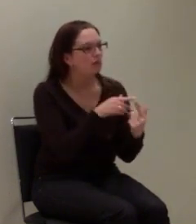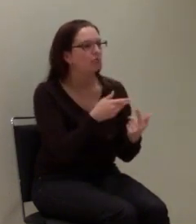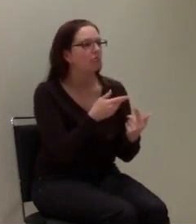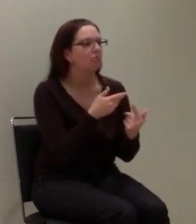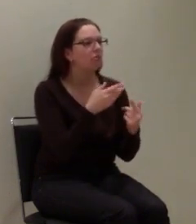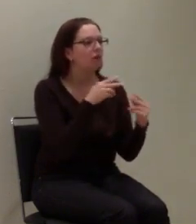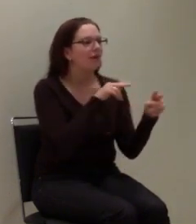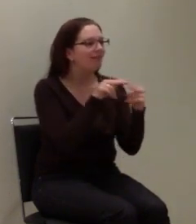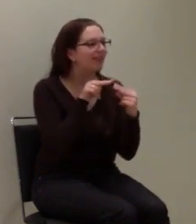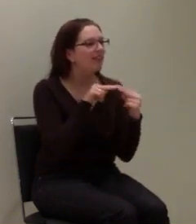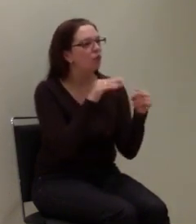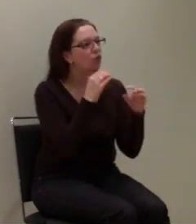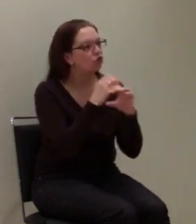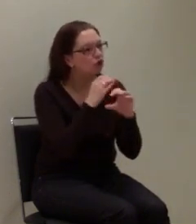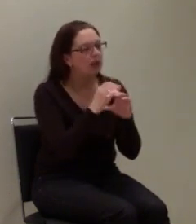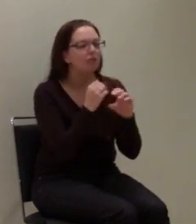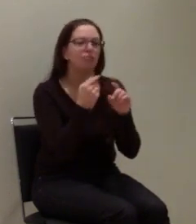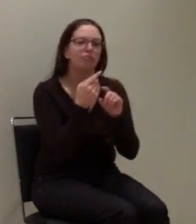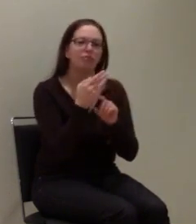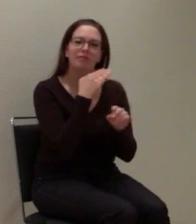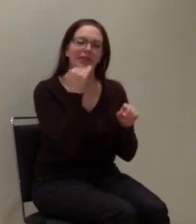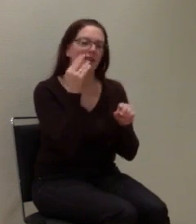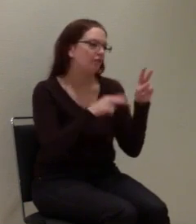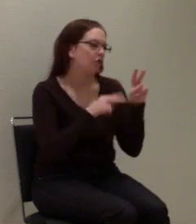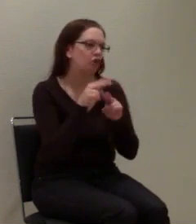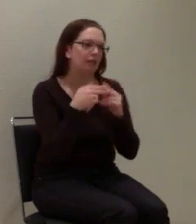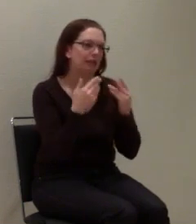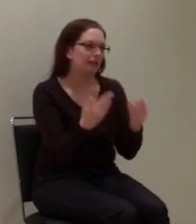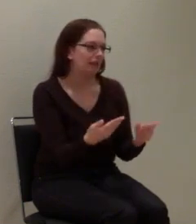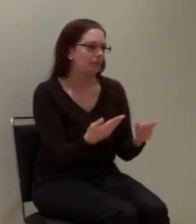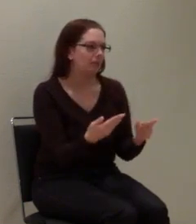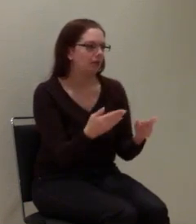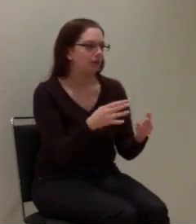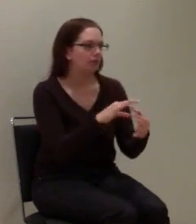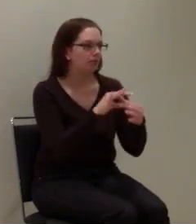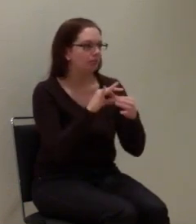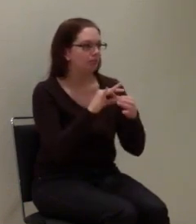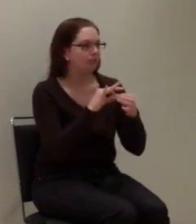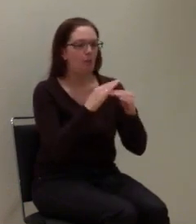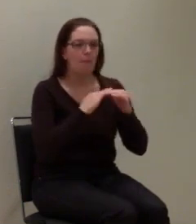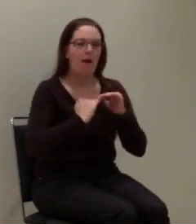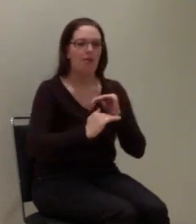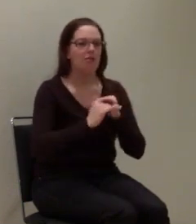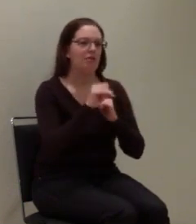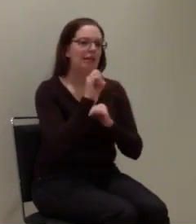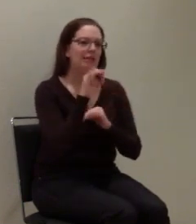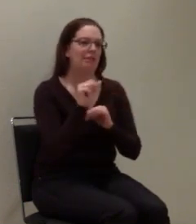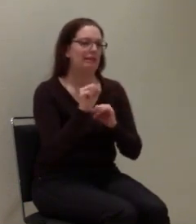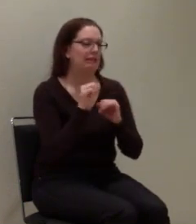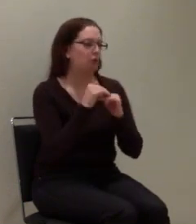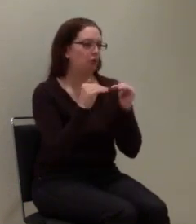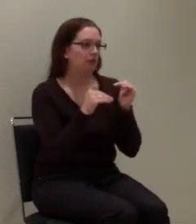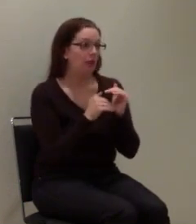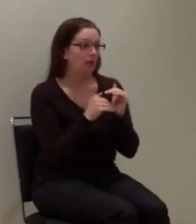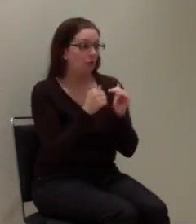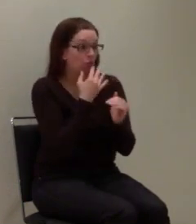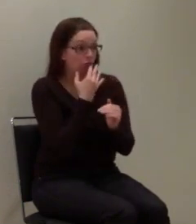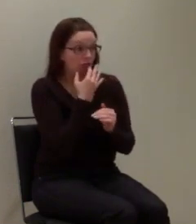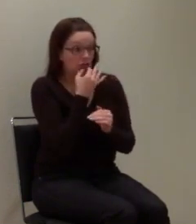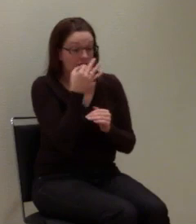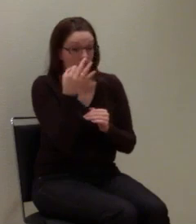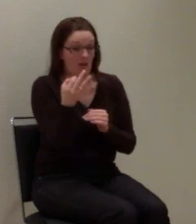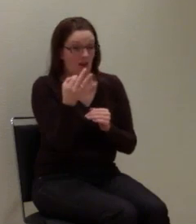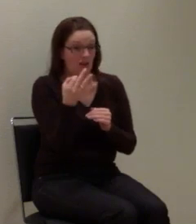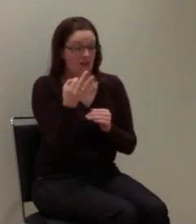allen möglichen Faktoren, die dann da möglich sind über das SMS-System. Inwiefern wird das mit integriert? Weil das Problem, die Geschichte, das